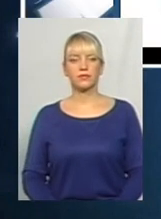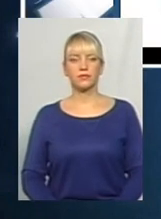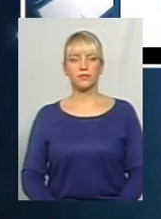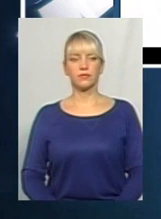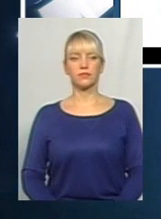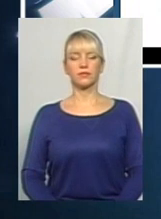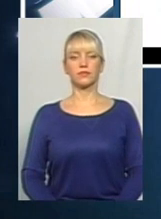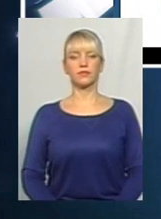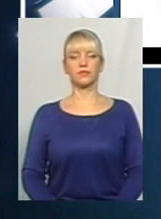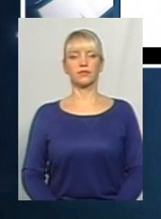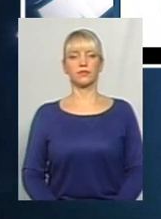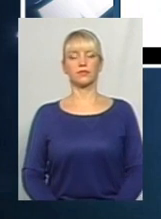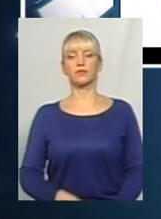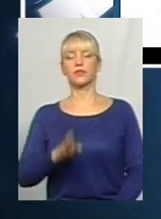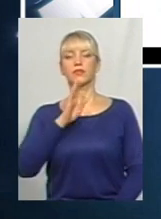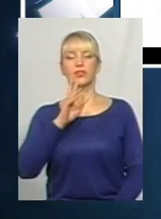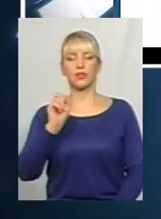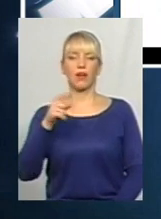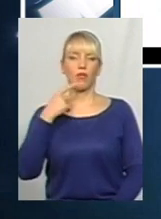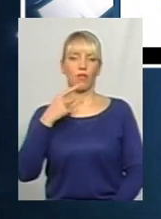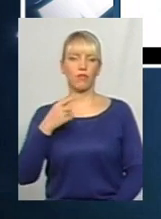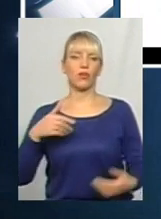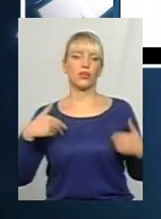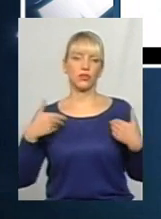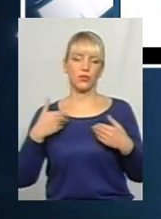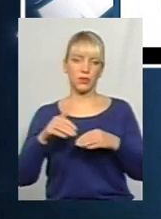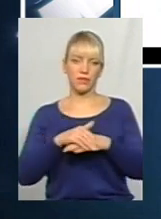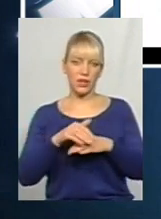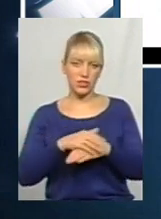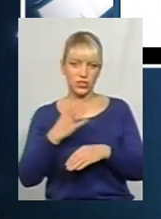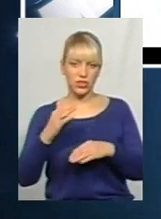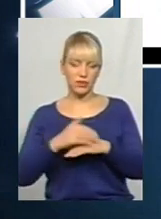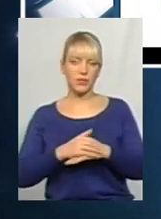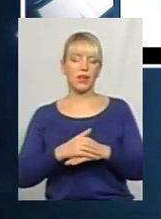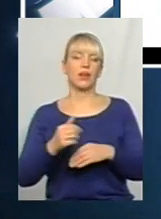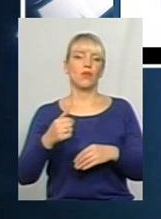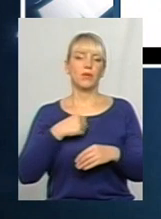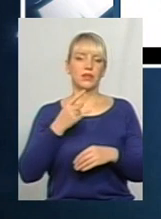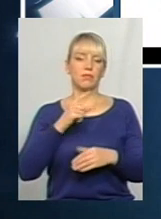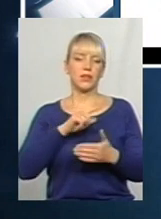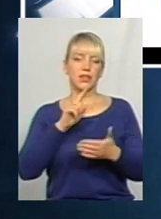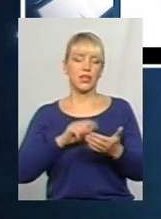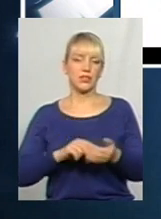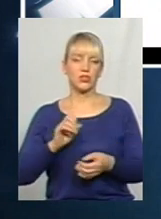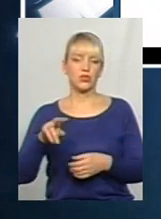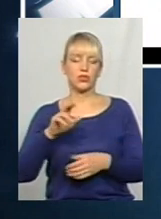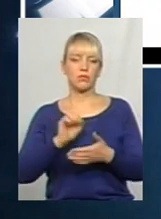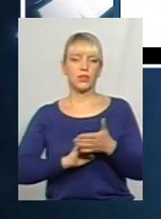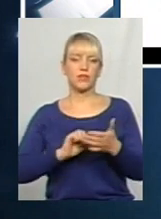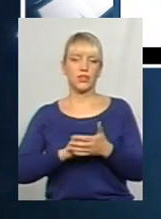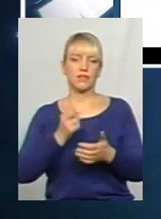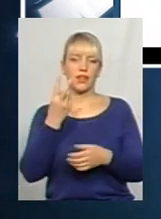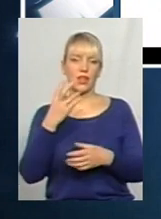Говоріть. Панула. Ми вас чуємо. Так, добрий вечір. Мене таке питання втримуємо до 12-го автобуса.